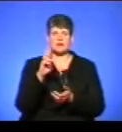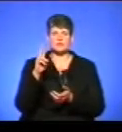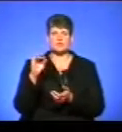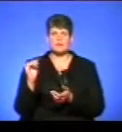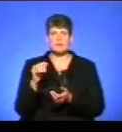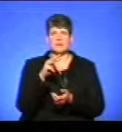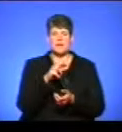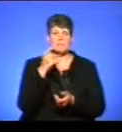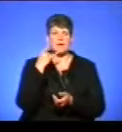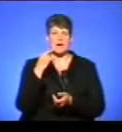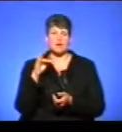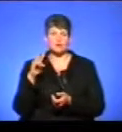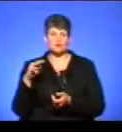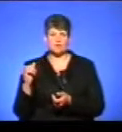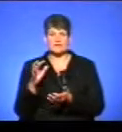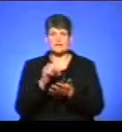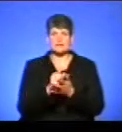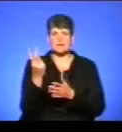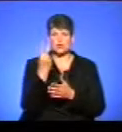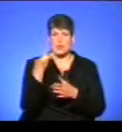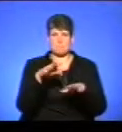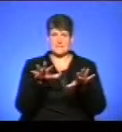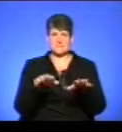Марія Михальчук, які зайняли друге місце.